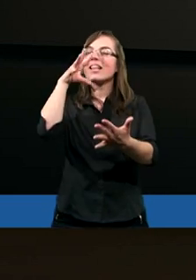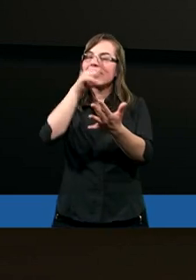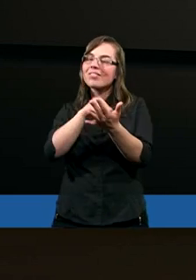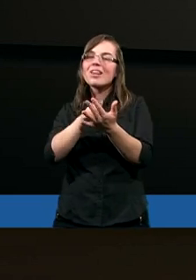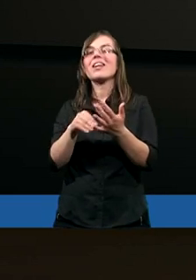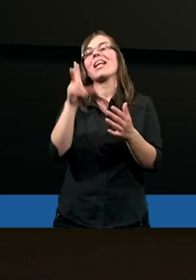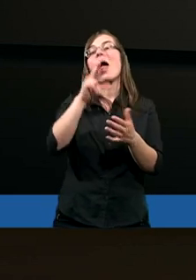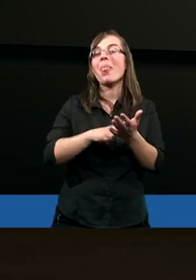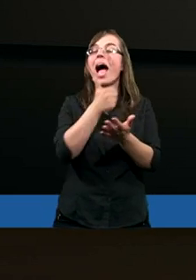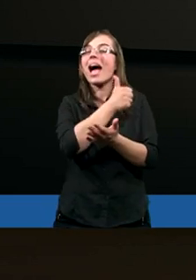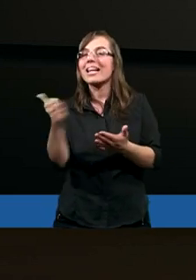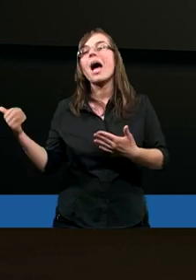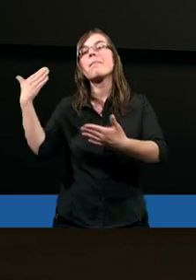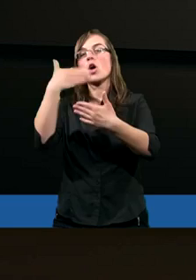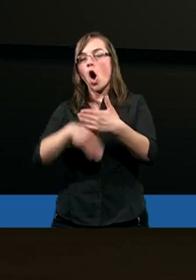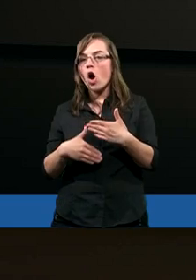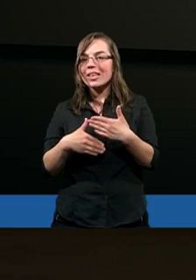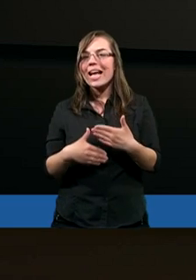i jeszcze na sam koniec